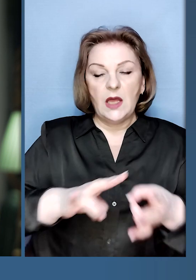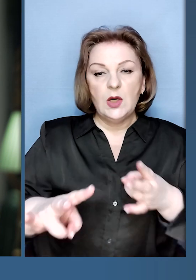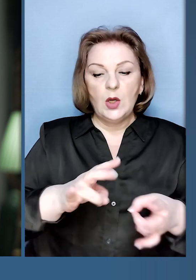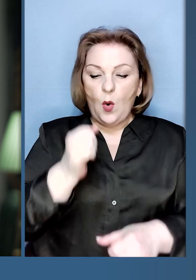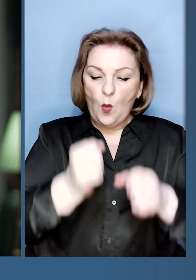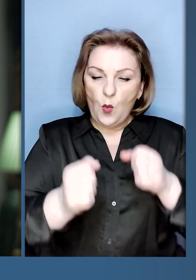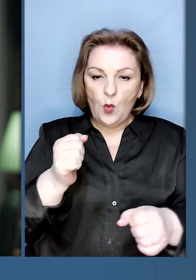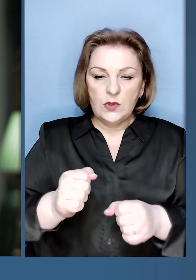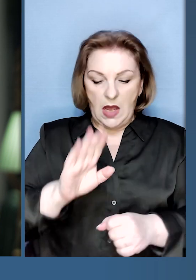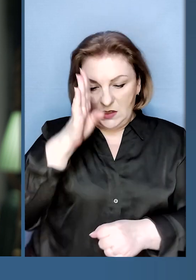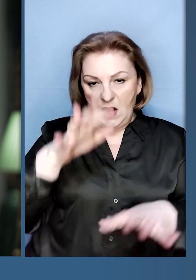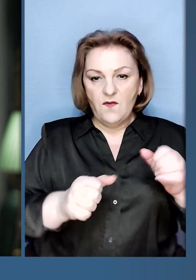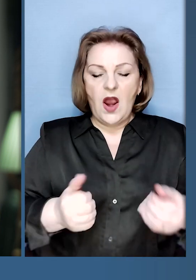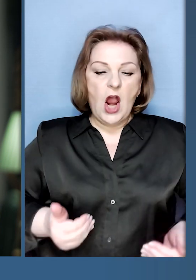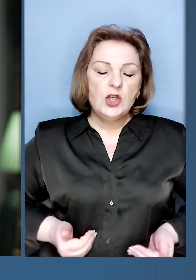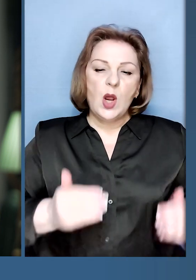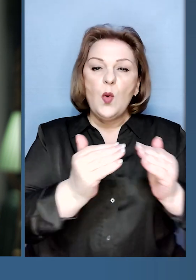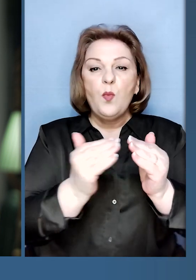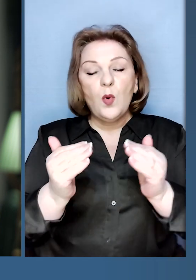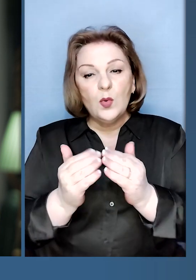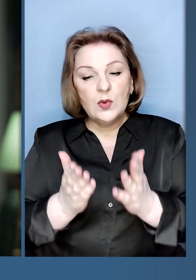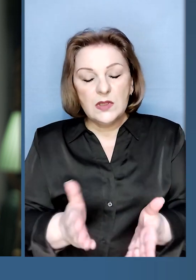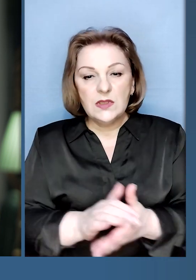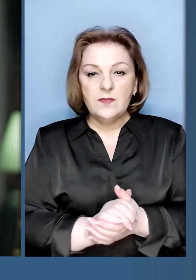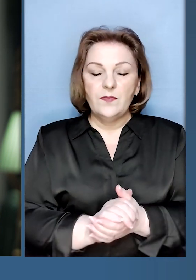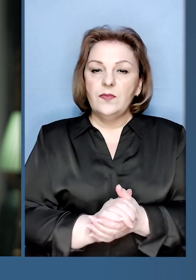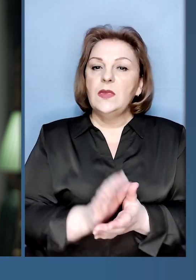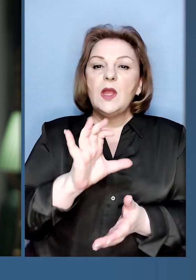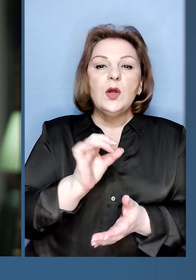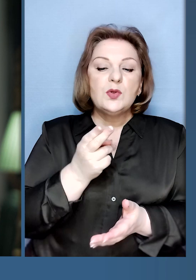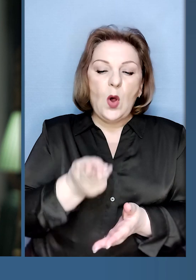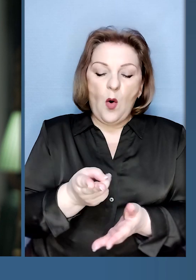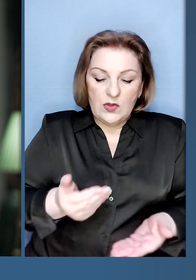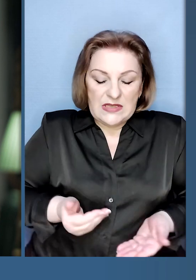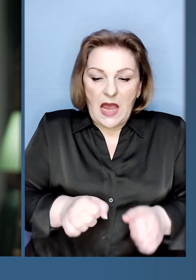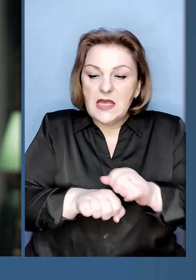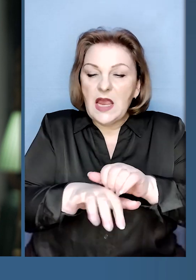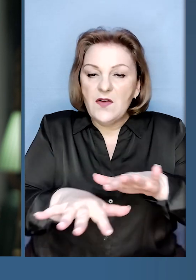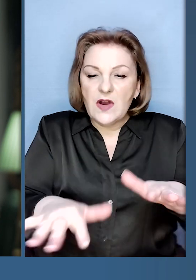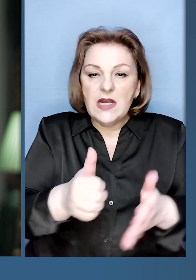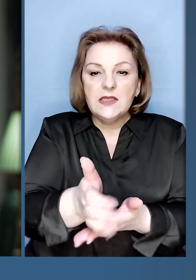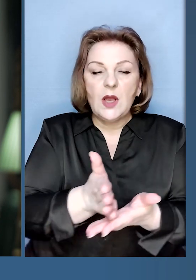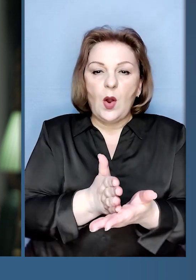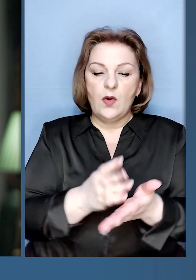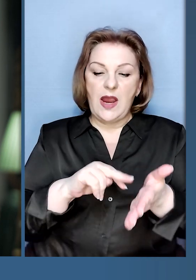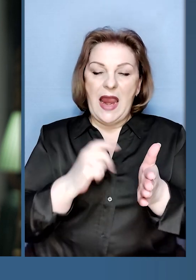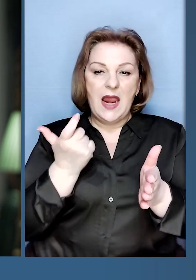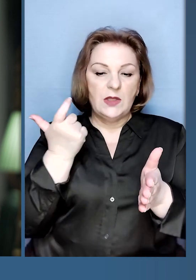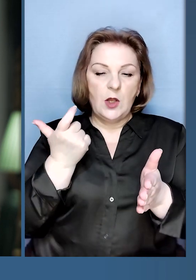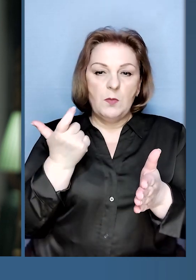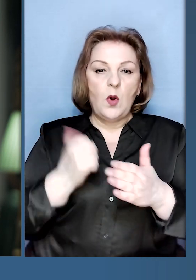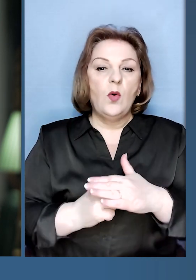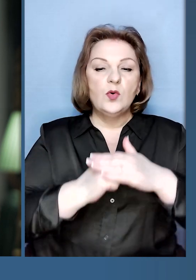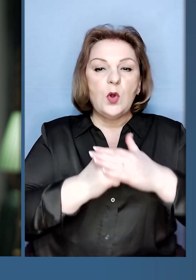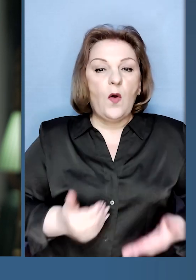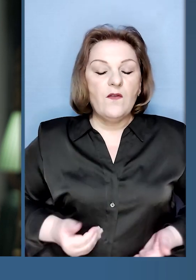терористичних ударів окупанта. Житлові будинки, соціальна інфраструктура, економічна